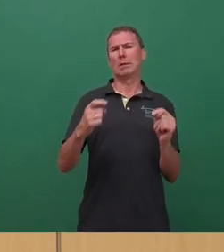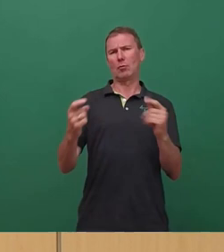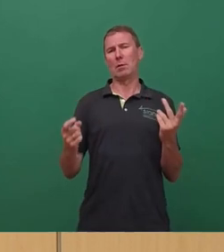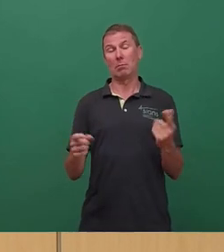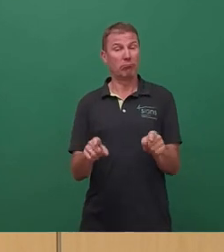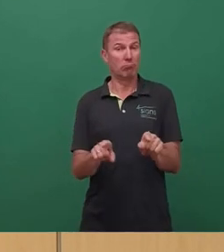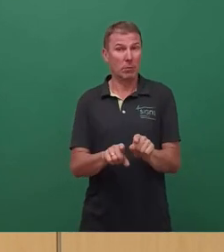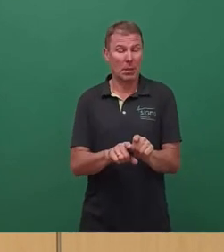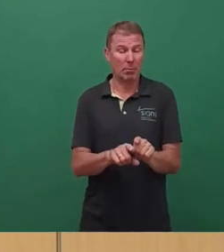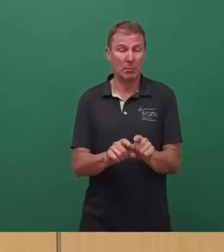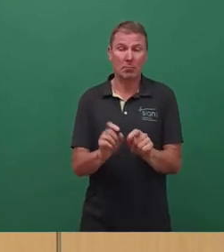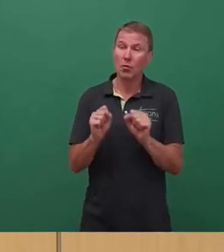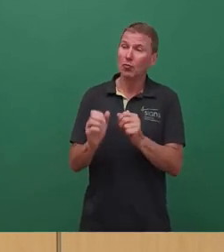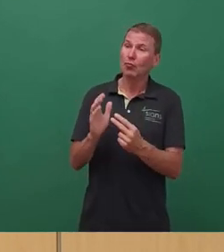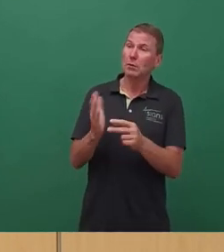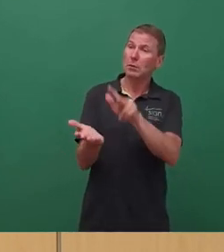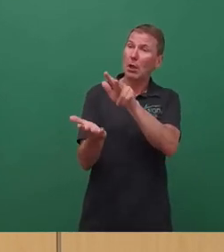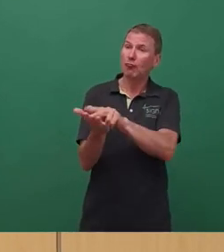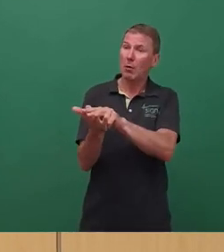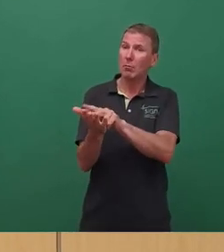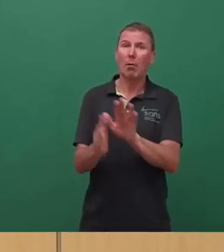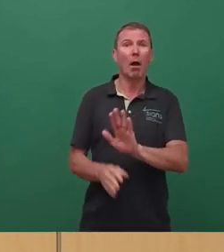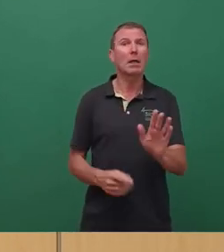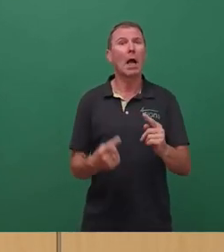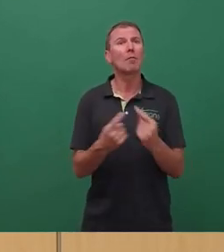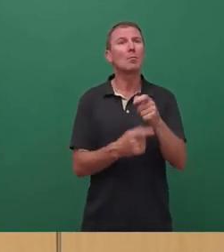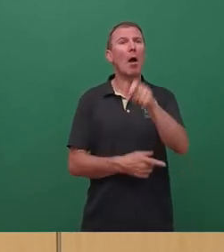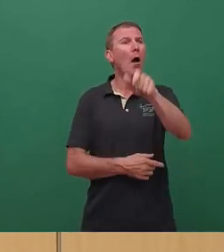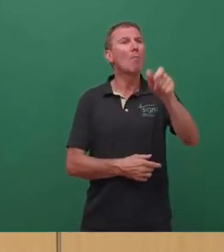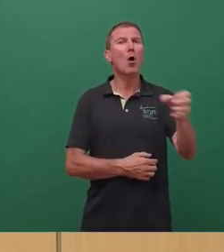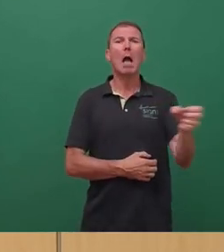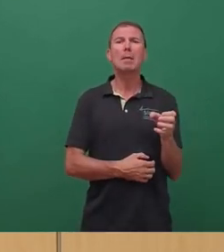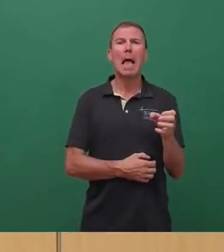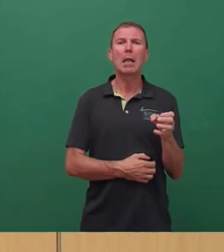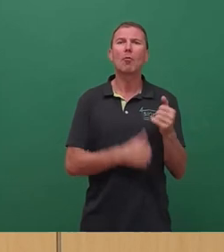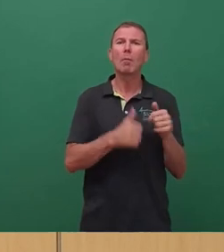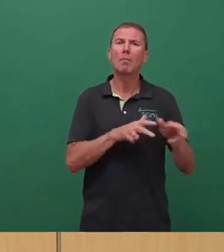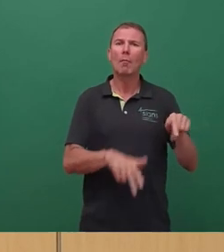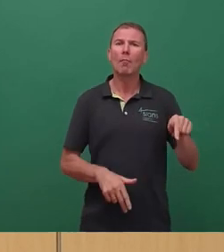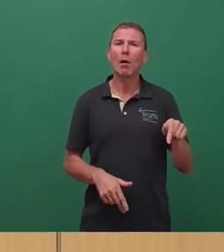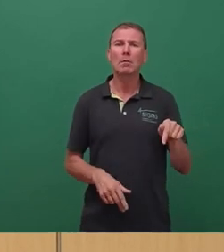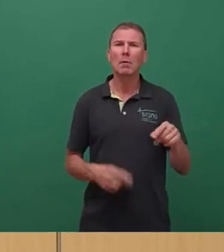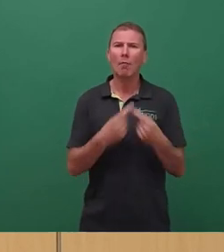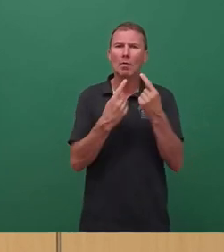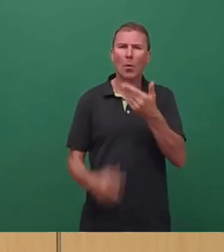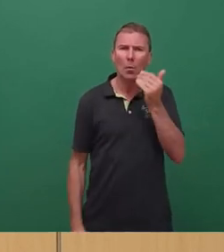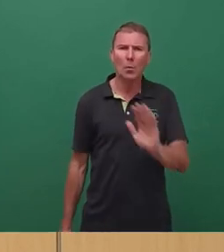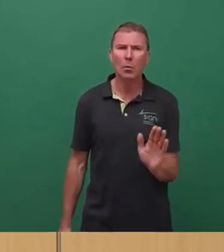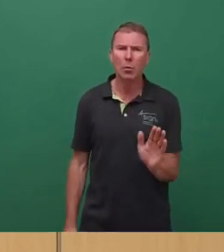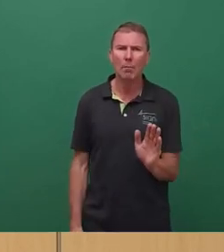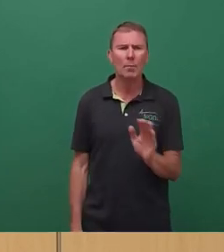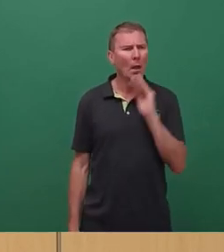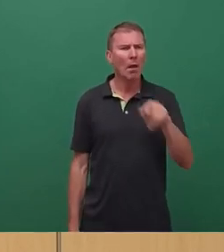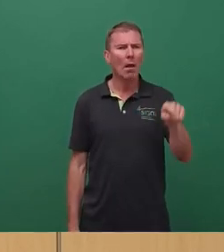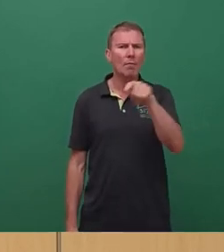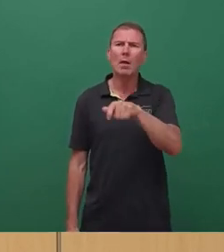Unterschutzstellung auch nicht im Widerspruch zur Bürgerbeteiligung, die mit diesem Wettbewerbsverfahren gemacht wurde. Viele boten von Bürgerinnen